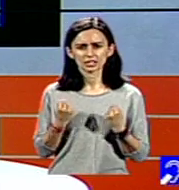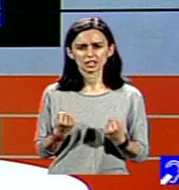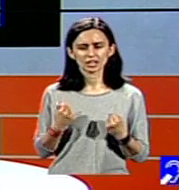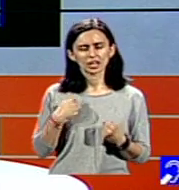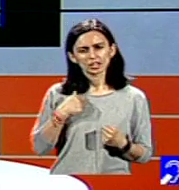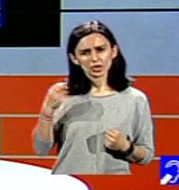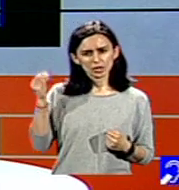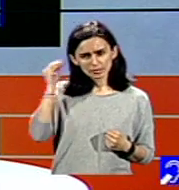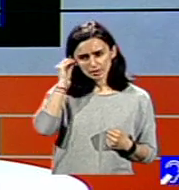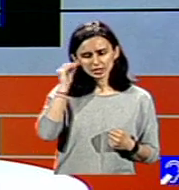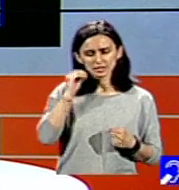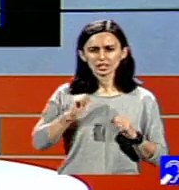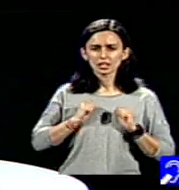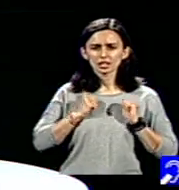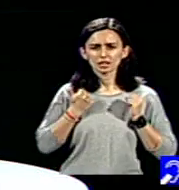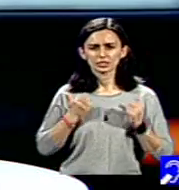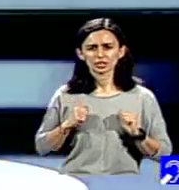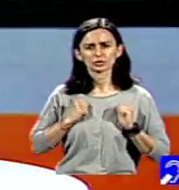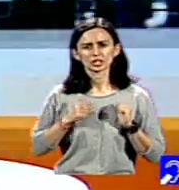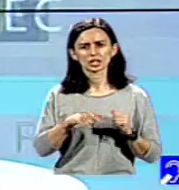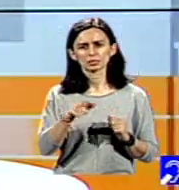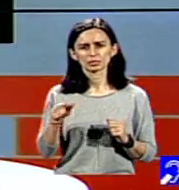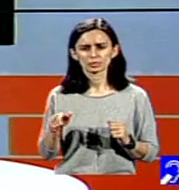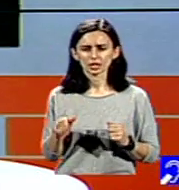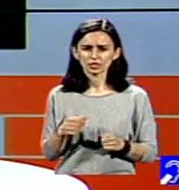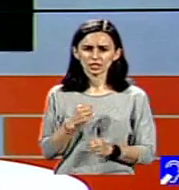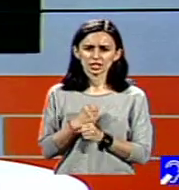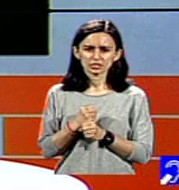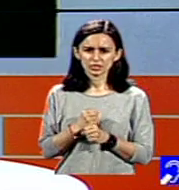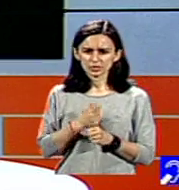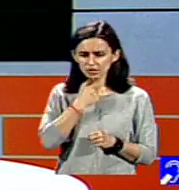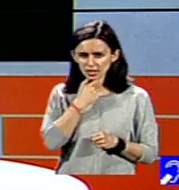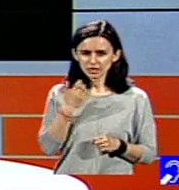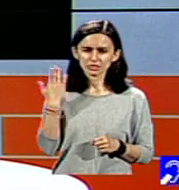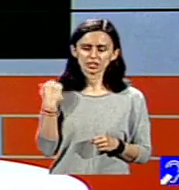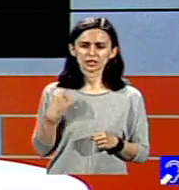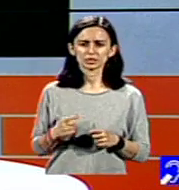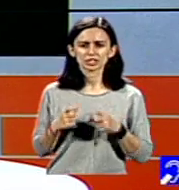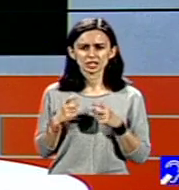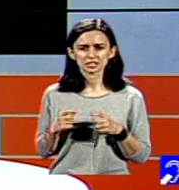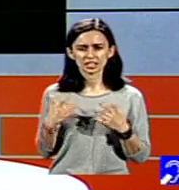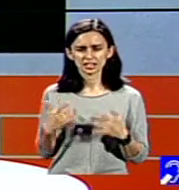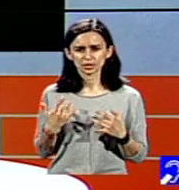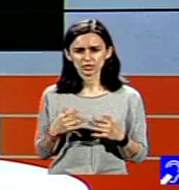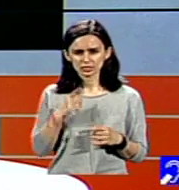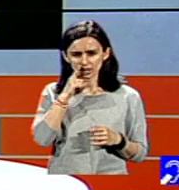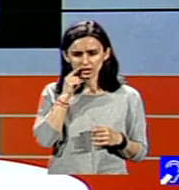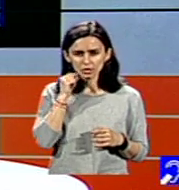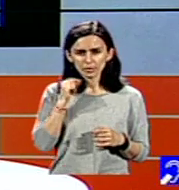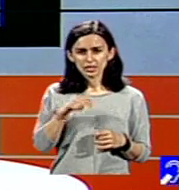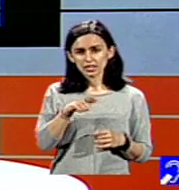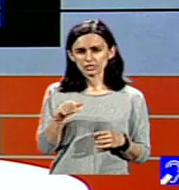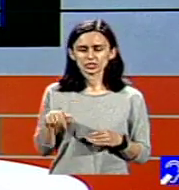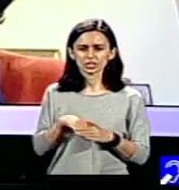Mi-aduc aminte eforturile voastre extraordinare pe care le-ați făcut ultima dată, când am vorbit anul trecut, în plină stare de urgență, erau oamenii voștri, angajații